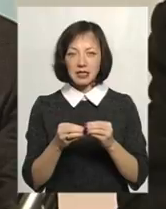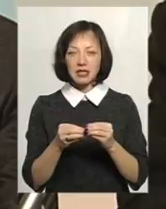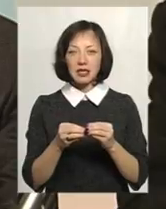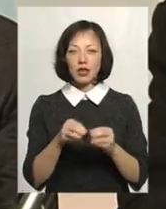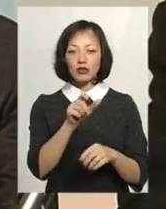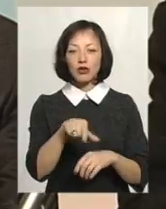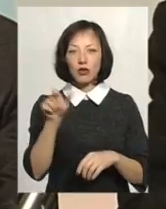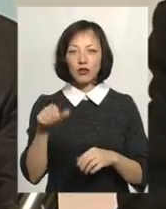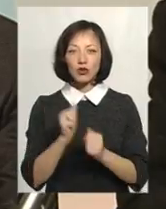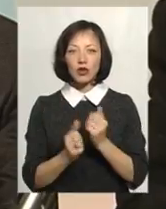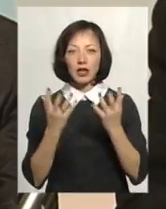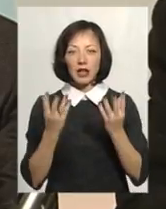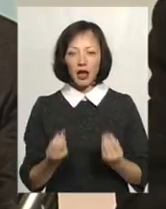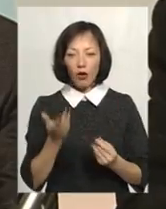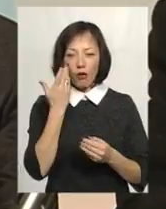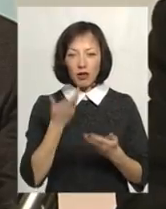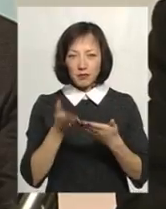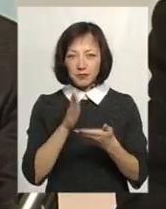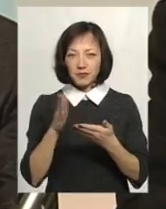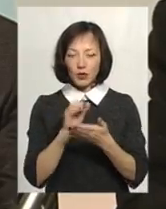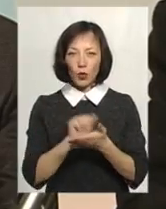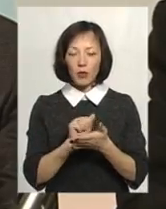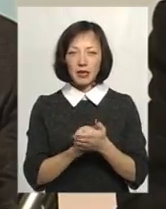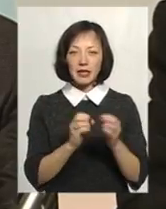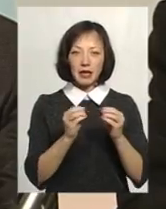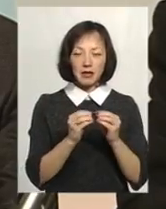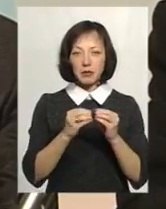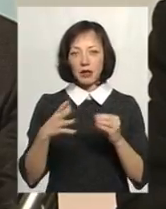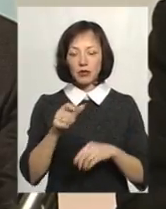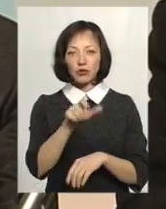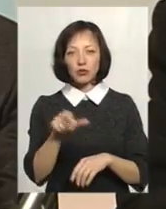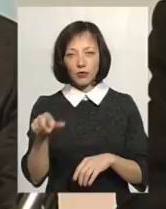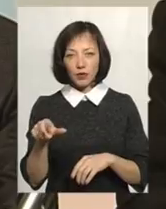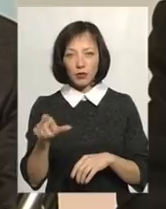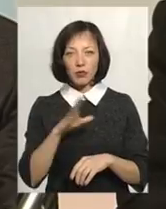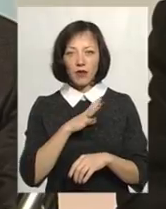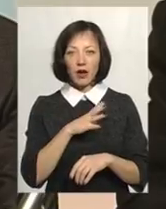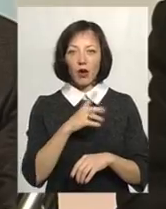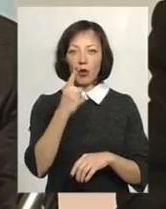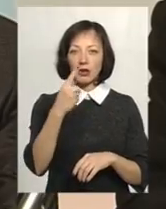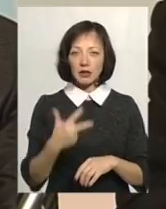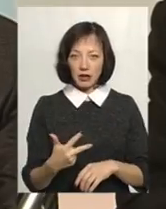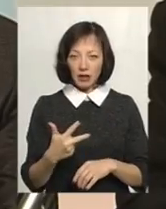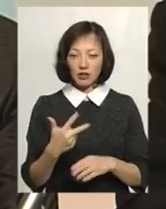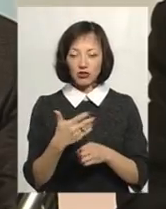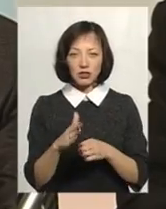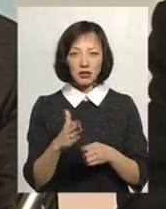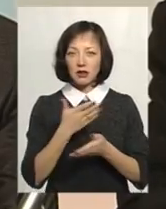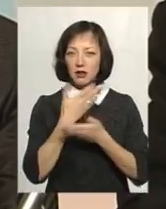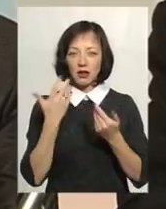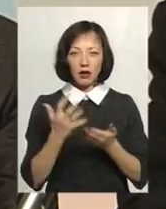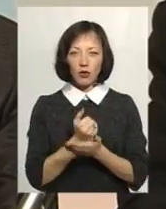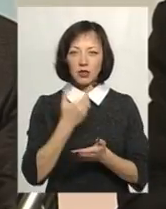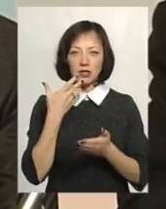шукаємо документів, із 10-15 чоловік третина не знаходить ці